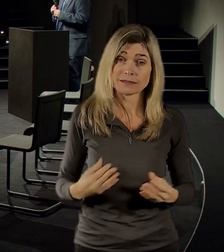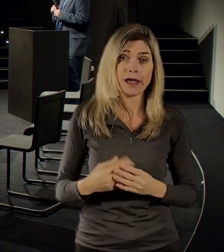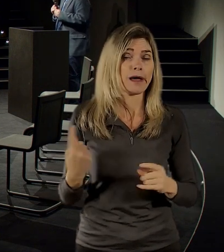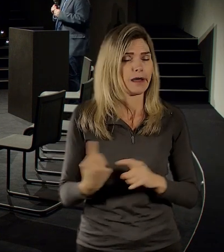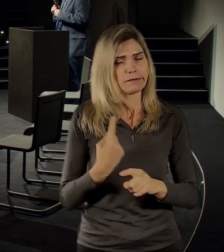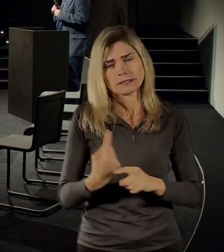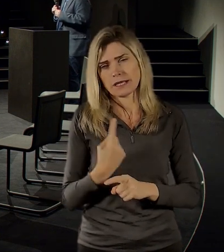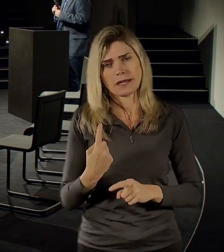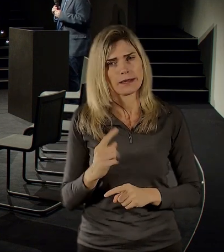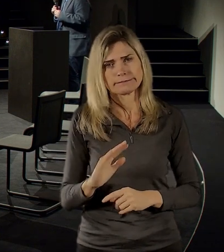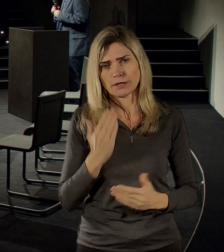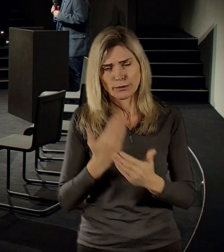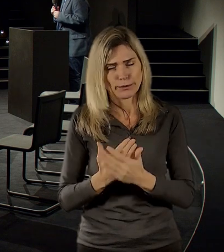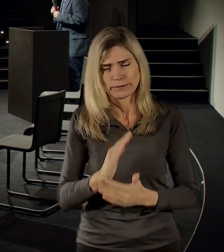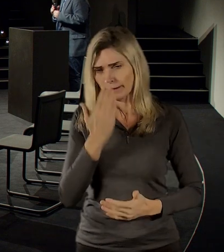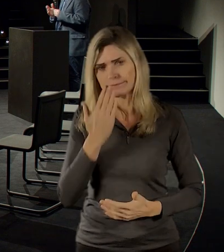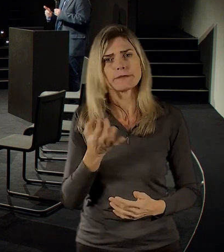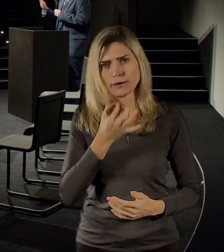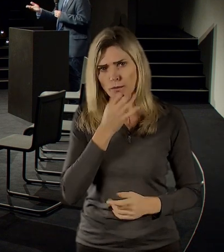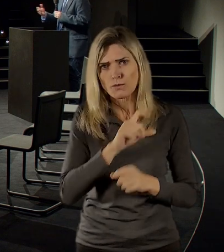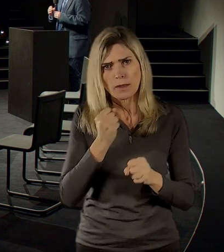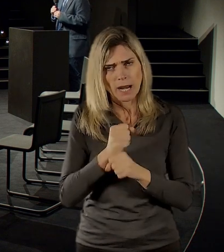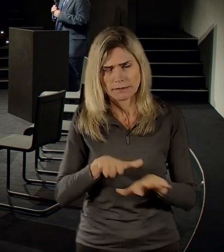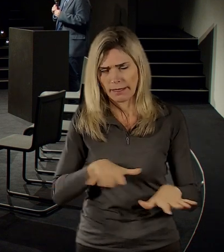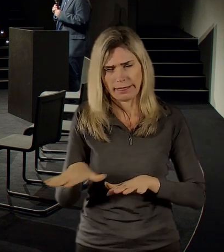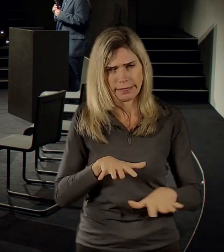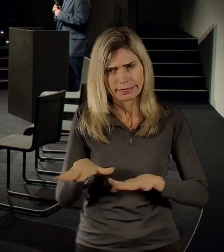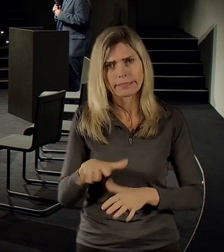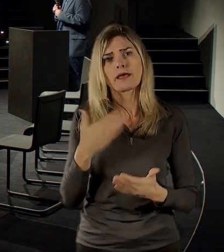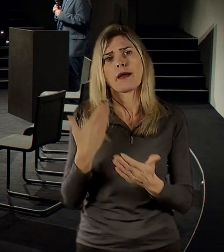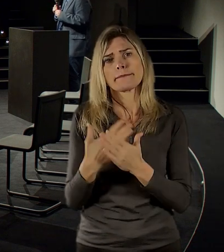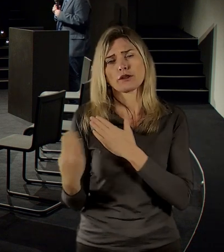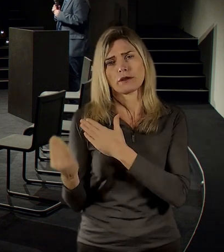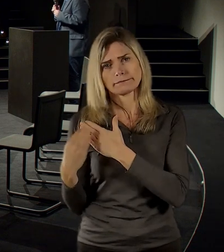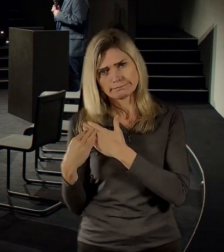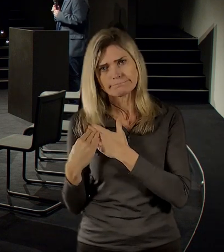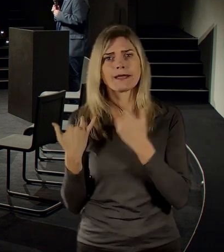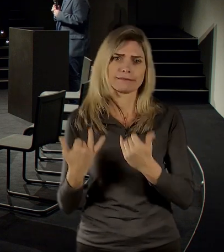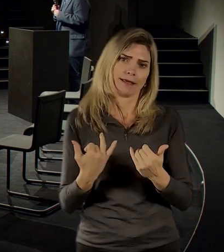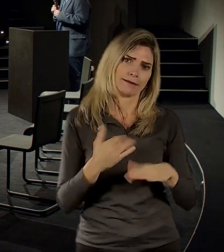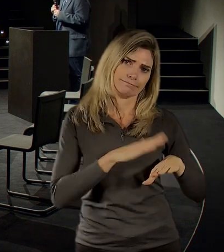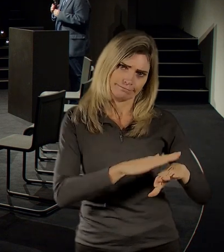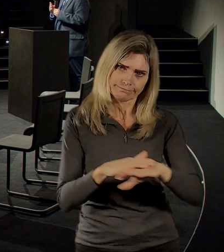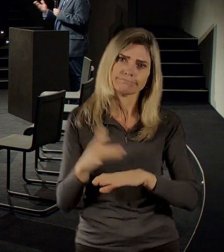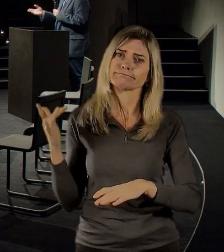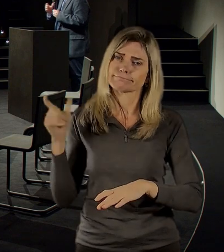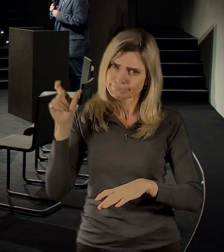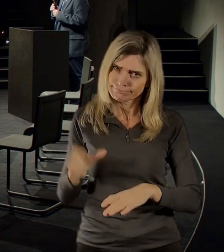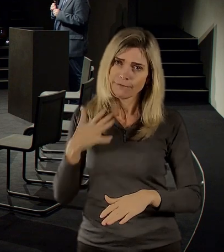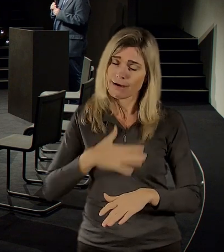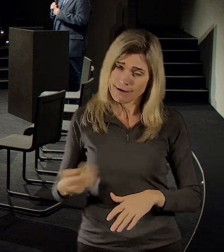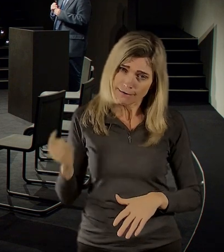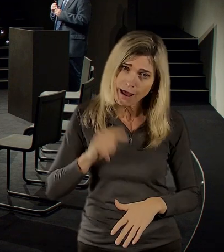její pracovní povinností to neumožňují, takže alespoň touto cestou vám vyřizuju její pozdrav a